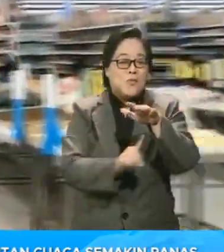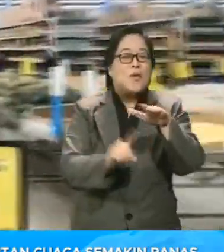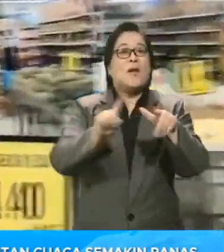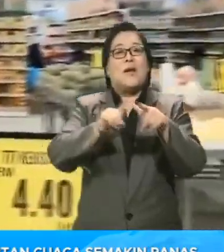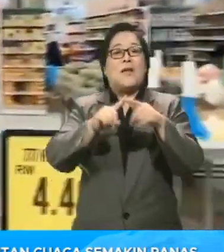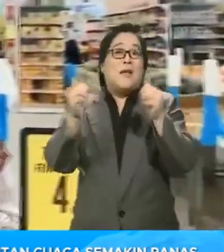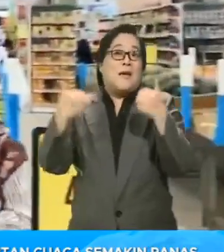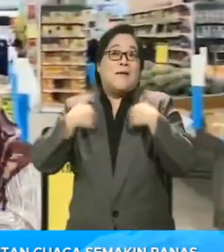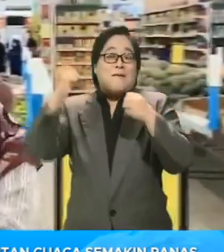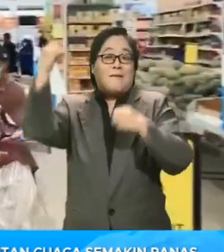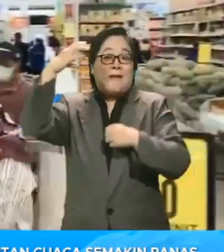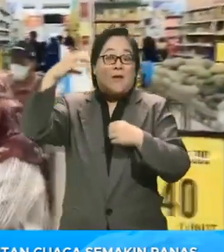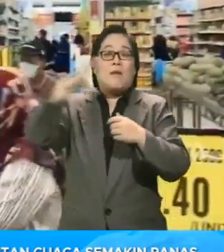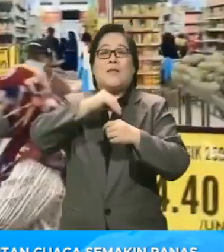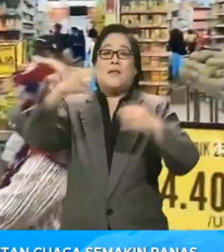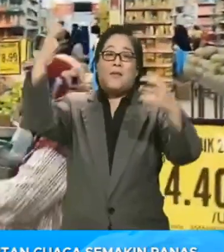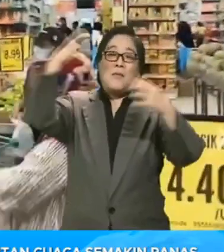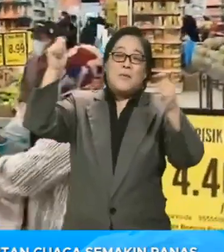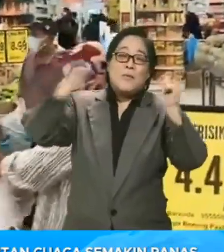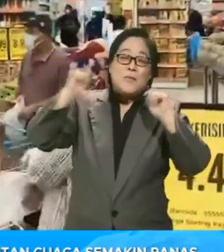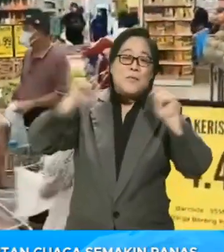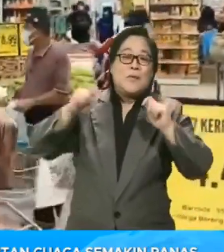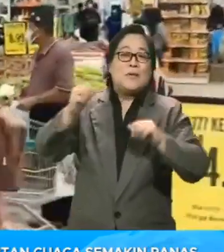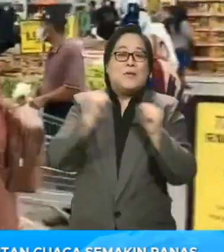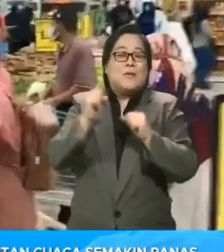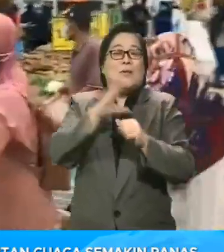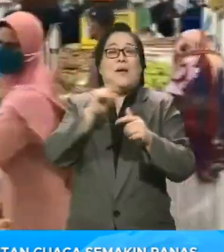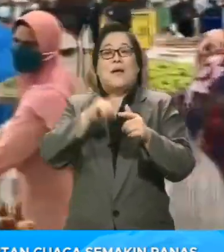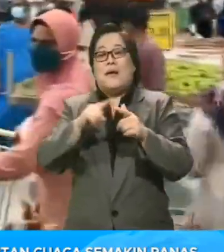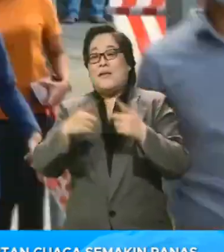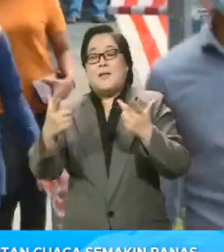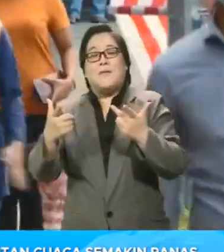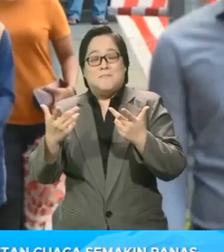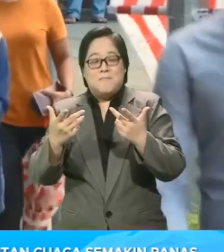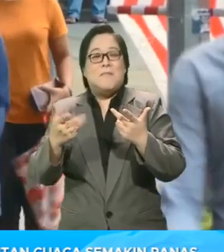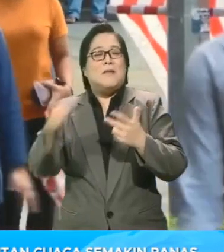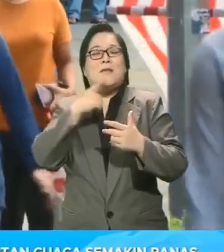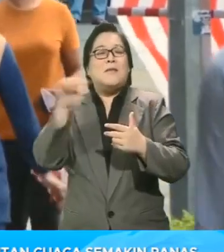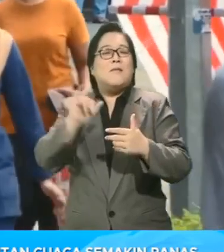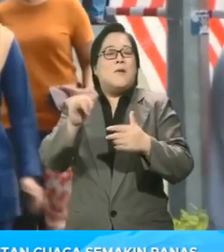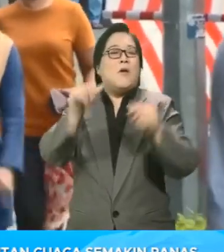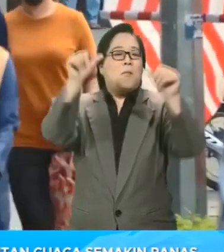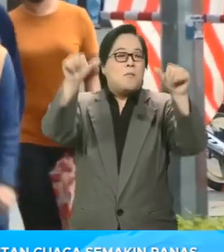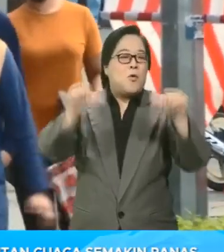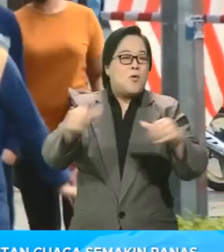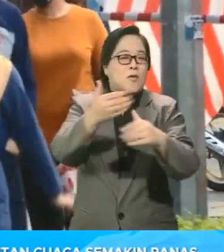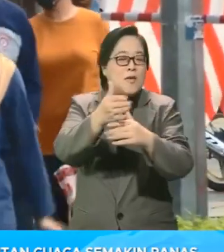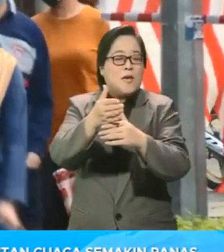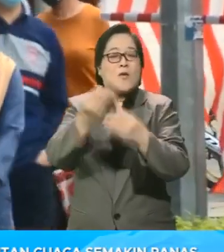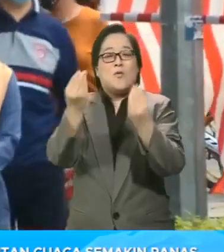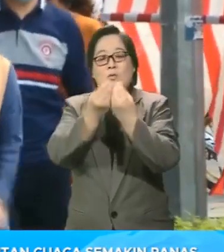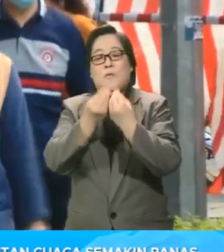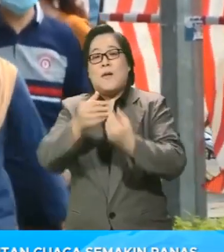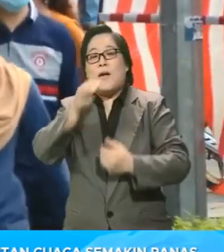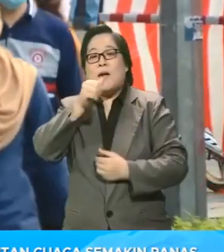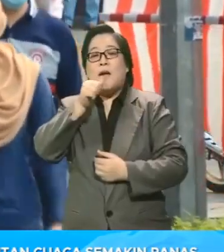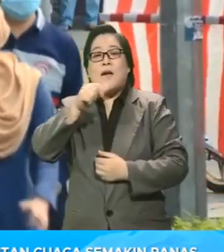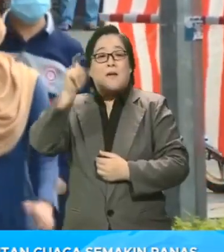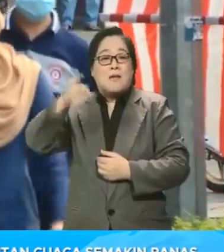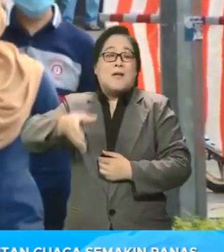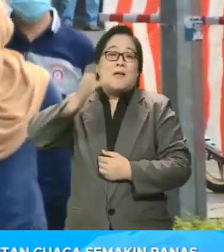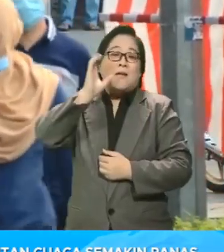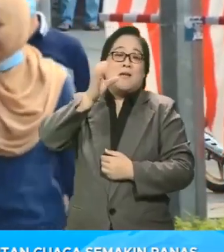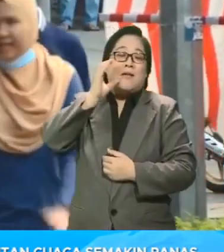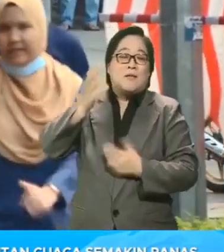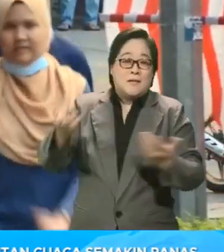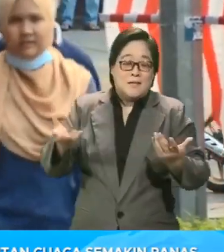penyaman udara dan mandi air sejuk atau gunakan jaram sejuk. Beliau juga berkongsi sebuah poster mengenai kuantiti air yang diperlukan tubuh